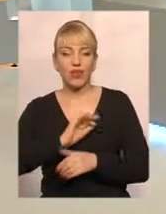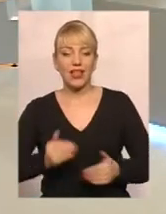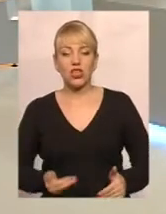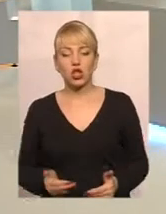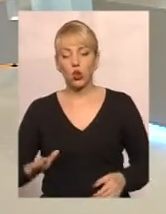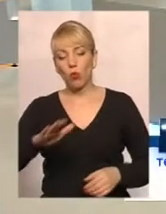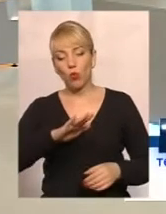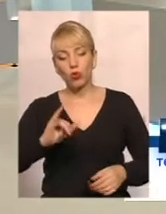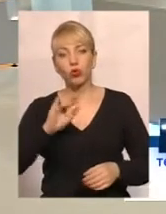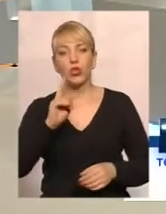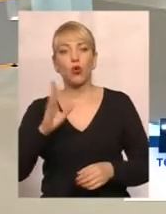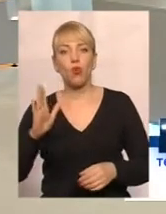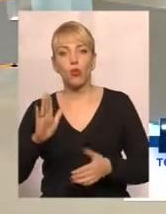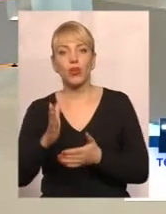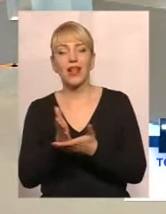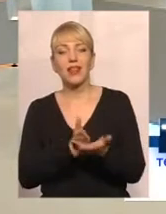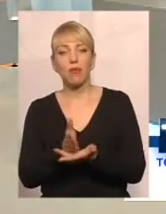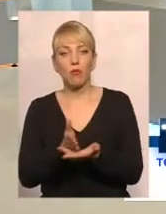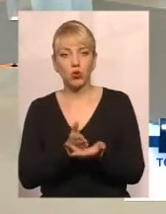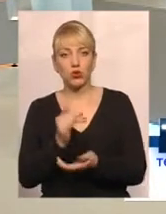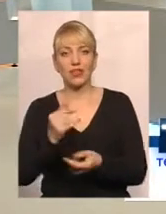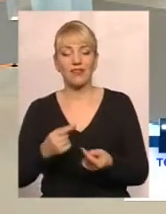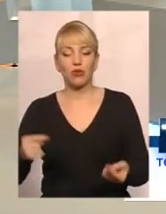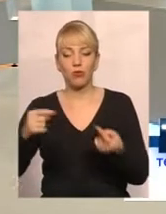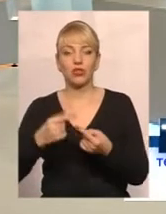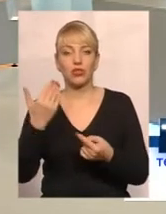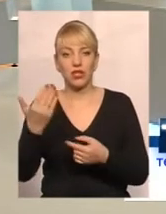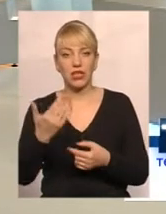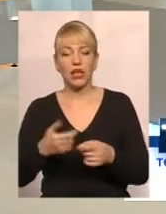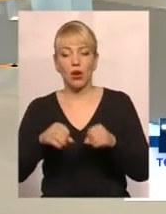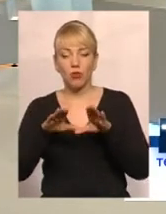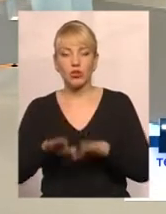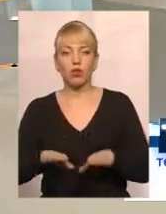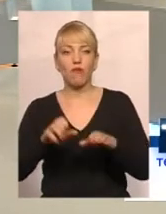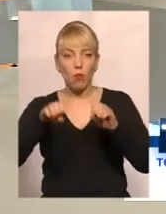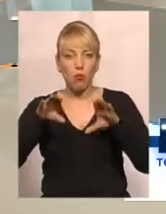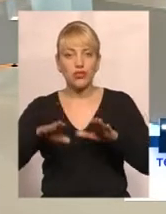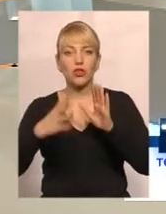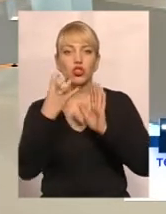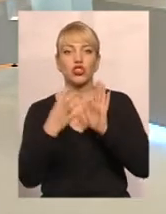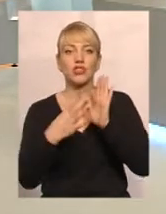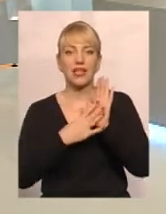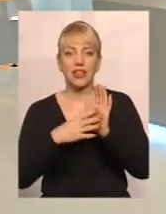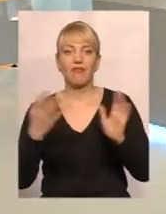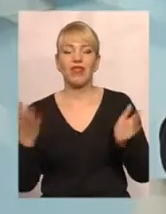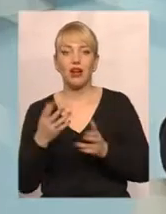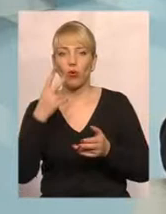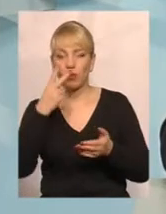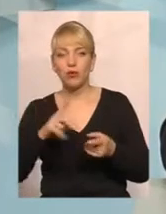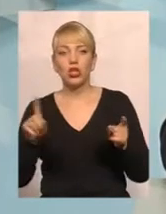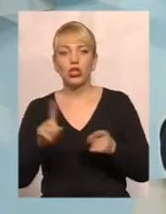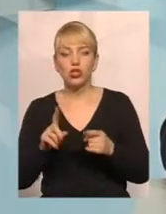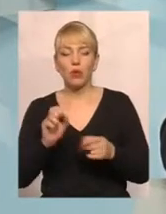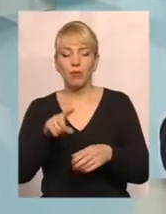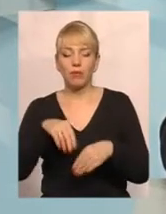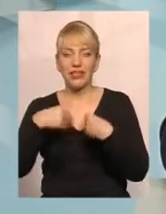та комунальними послугами, відповідно до цієї постанови. Постанови номер 409, якою, зокрема, передбачається, що при призначенні